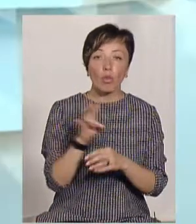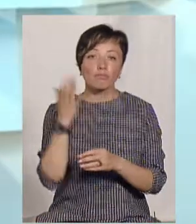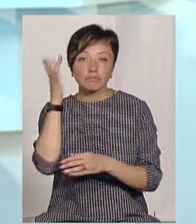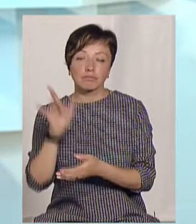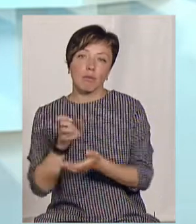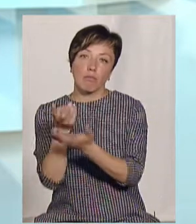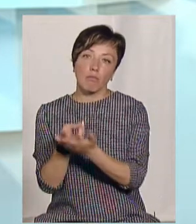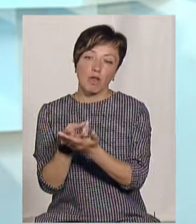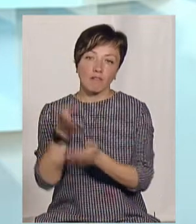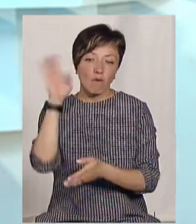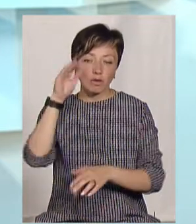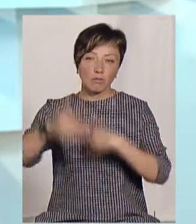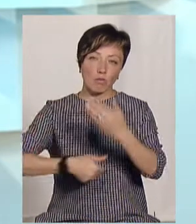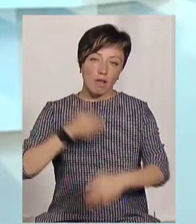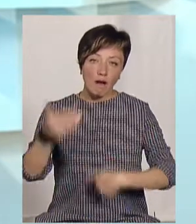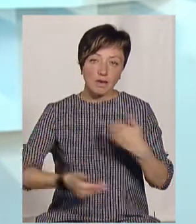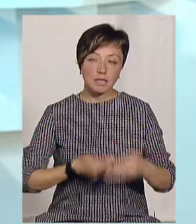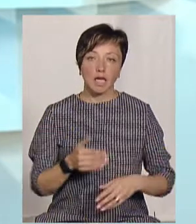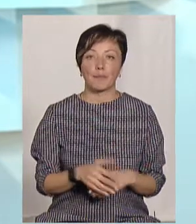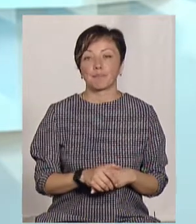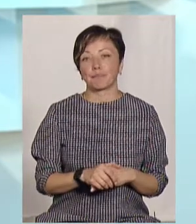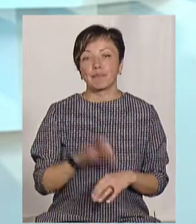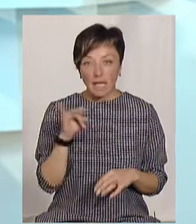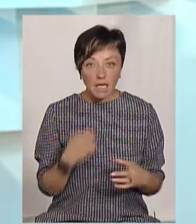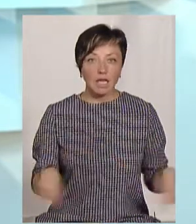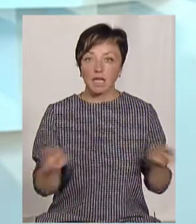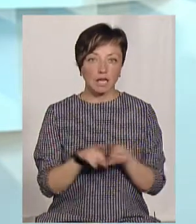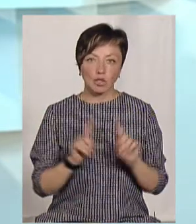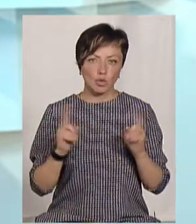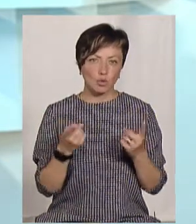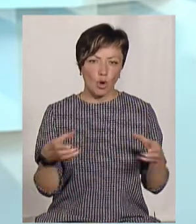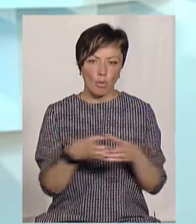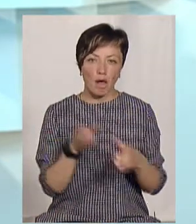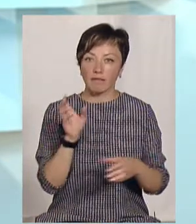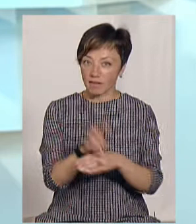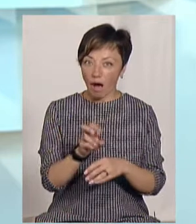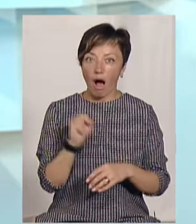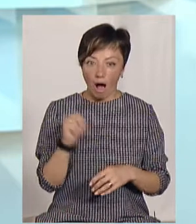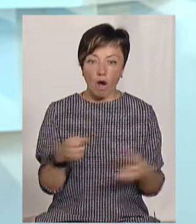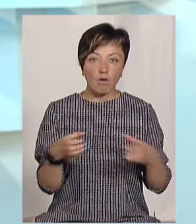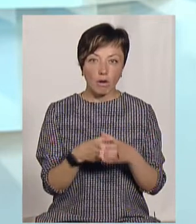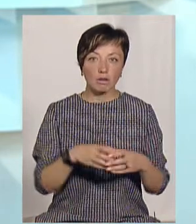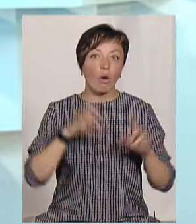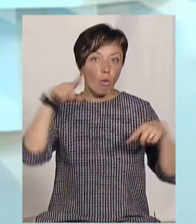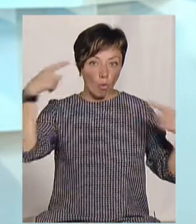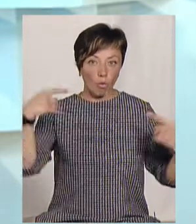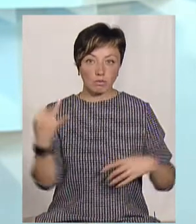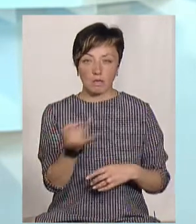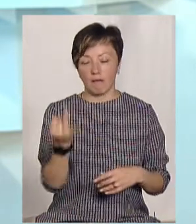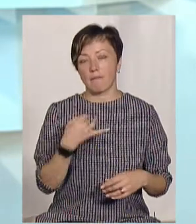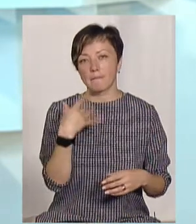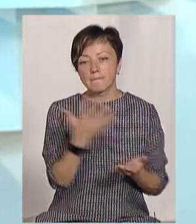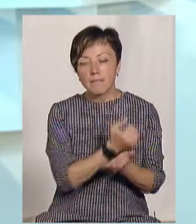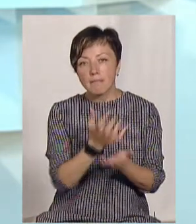інша – полежати в воді, в водичці поплавати. Ну, і теж вони не дуже громаду відвідували. А громада має, ого-го, скільки цікавого. Ми